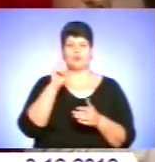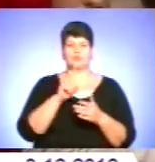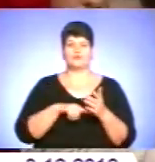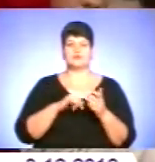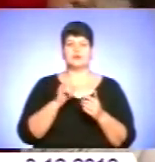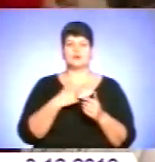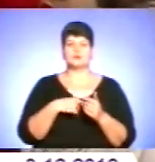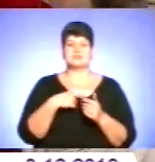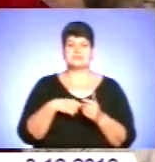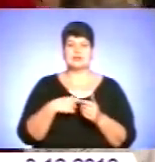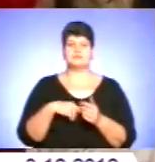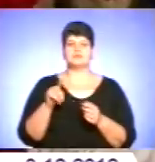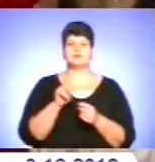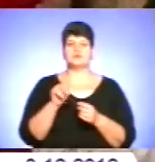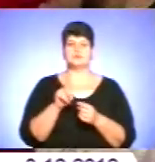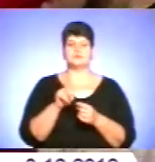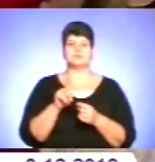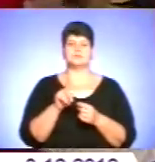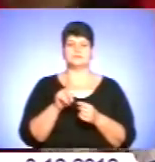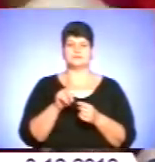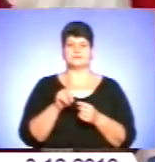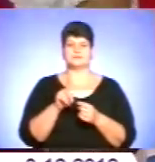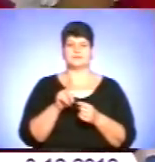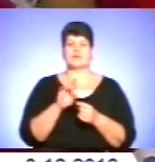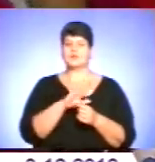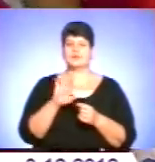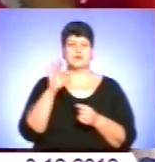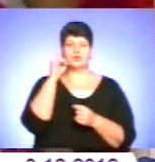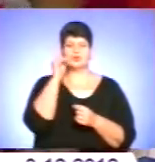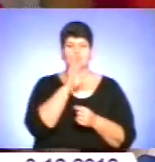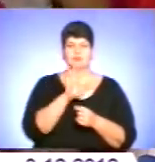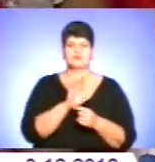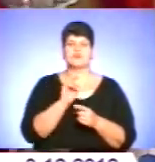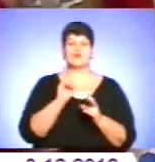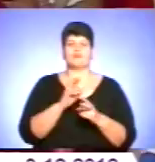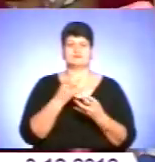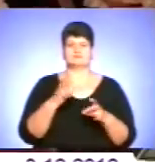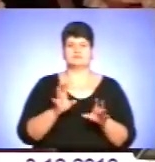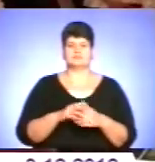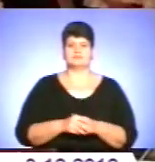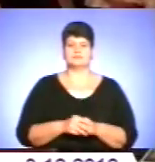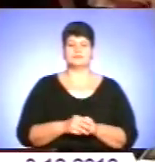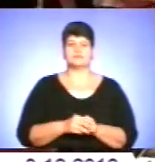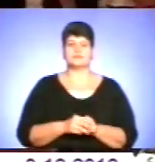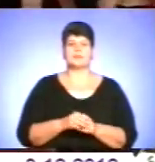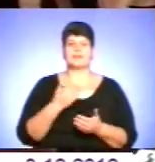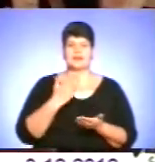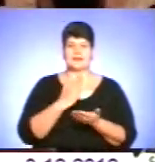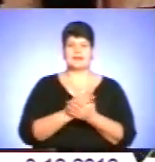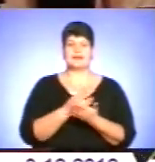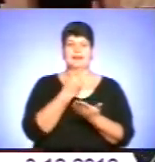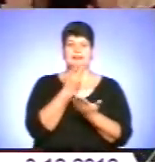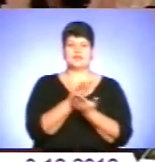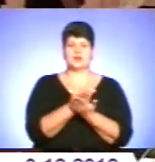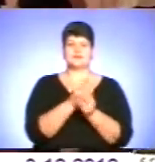у себе, щоб не думали, щоб вони нікому не потрібні. Є лежачі діти, які,